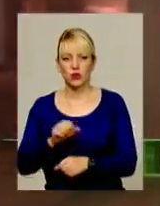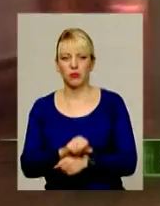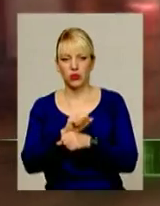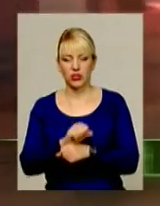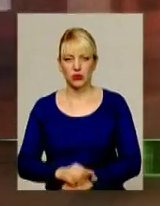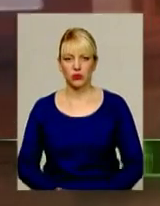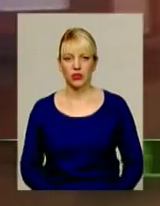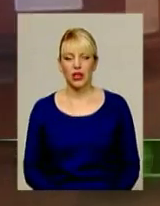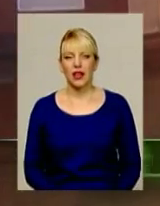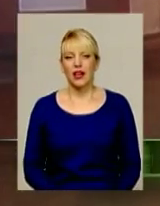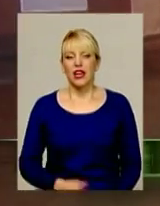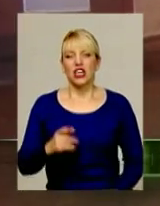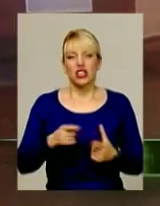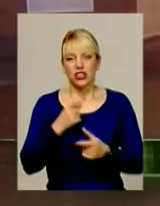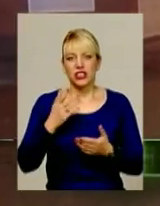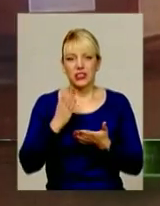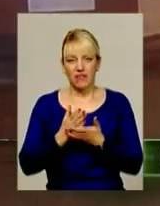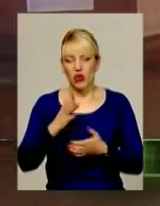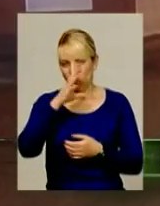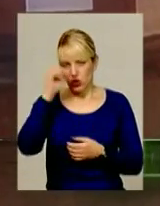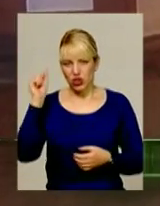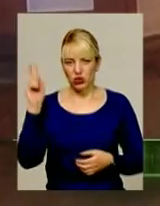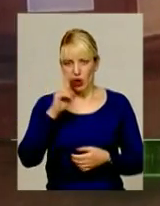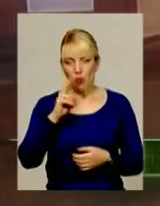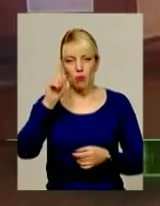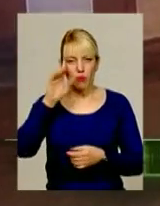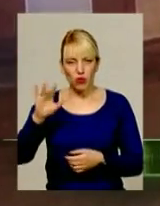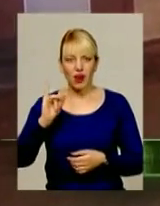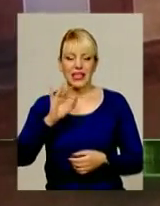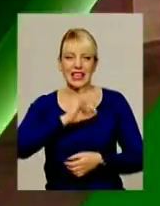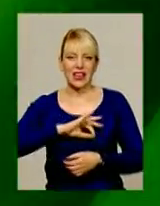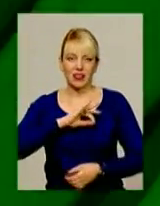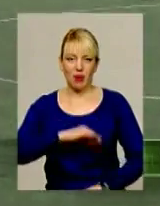сім місяців. Чи став нічний тролейбус Кмельницькому популярним та рентабельним.